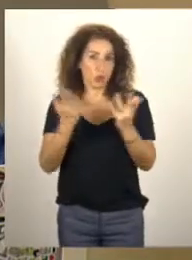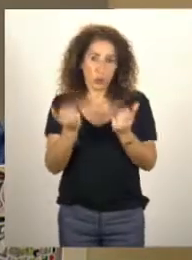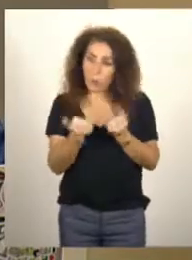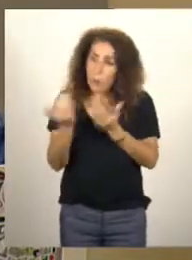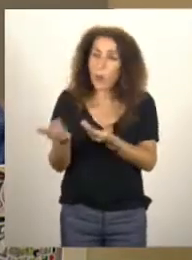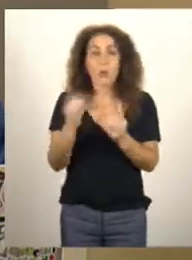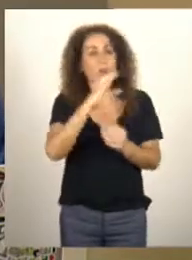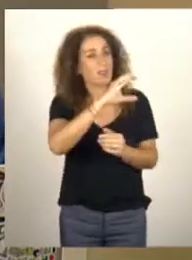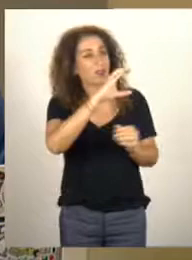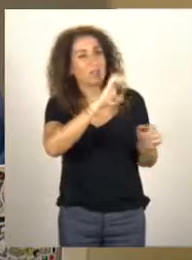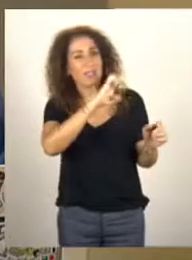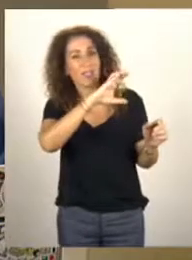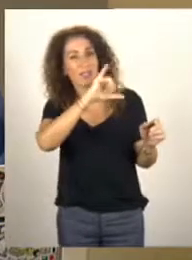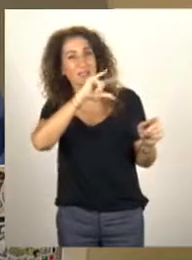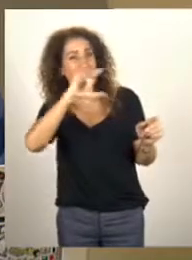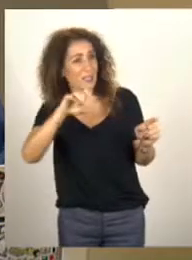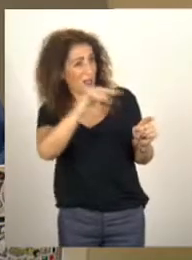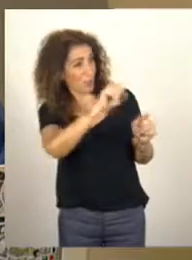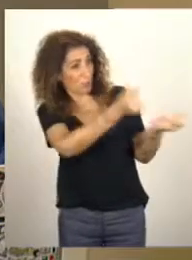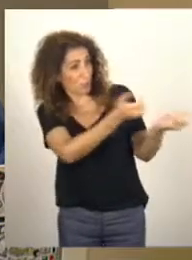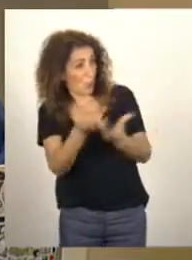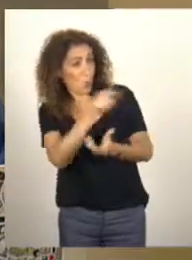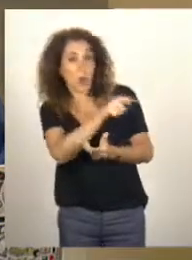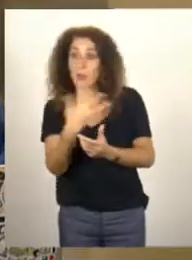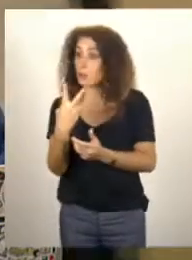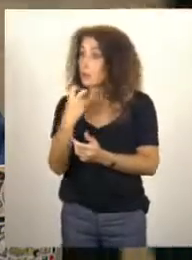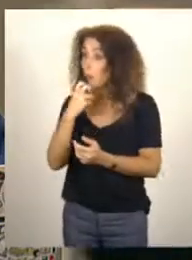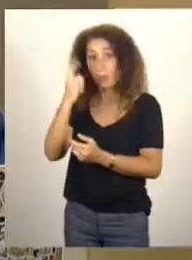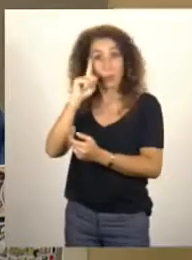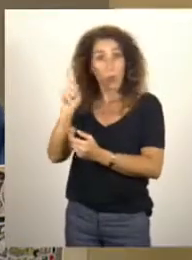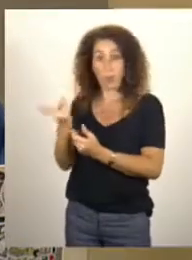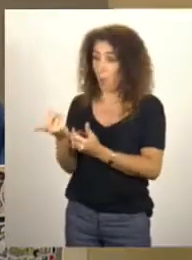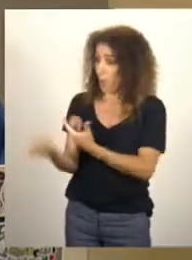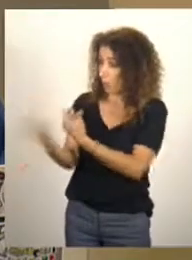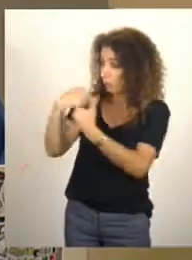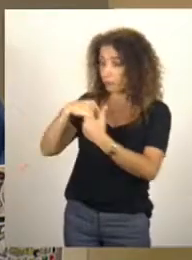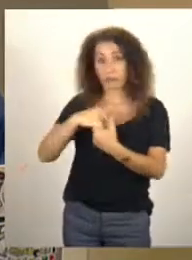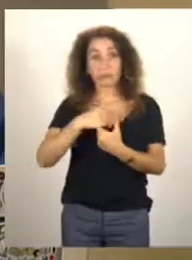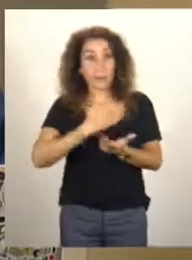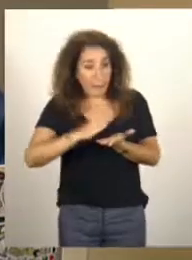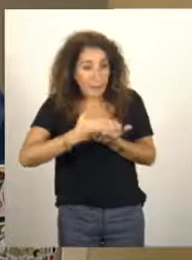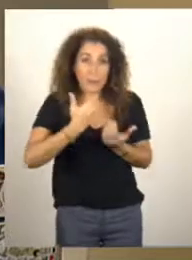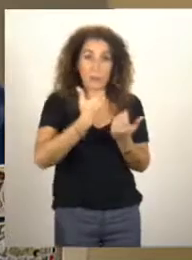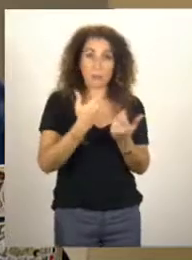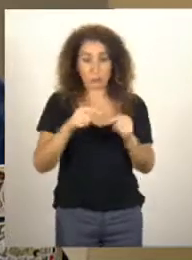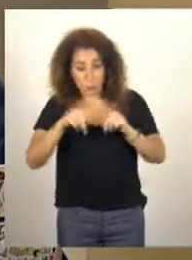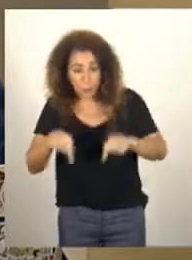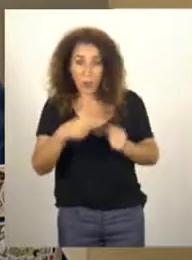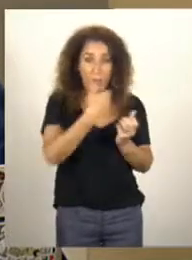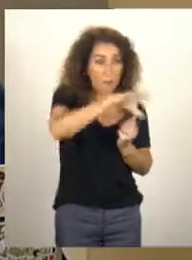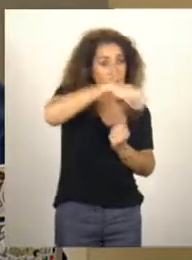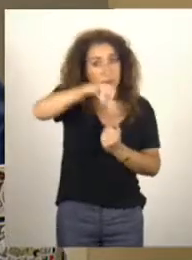Cécile où les citoyens pourraient être impliqués dans la répartition des crédits de budget déjà